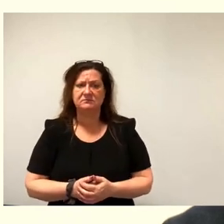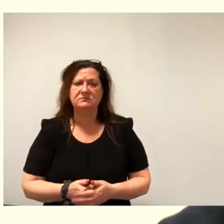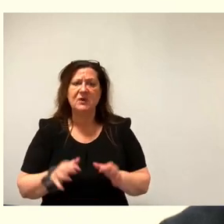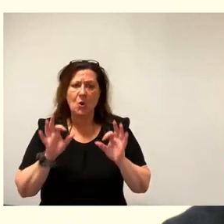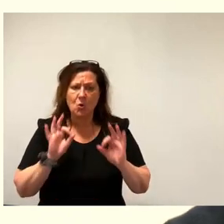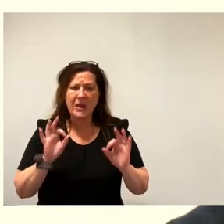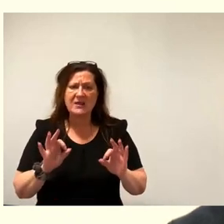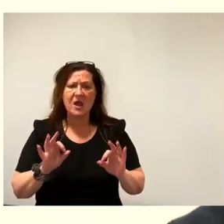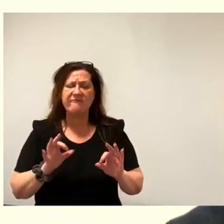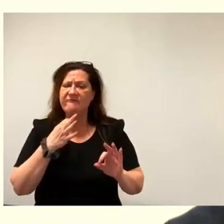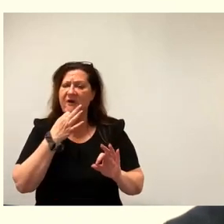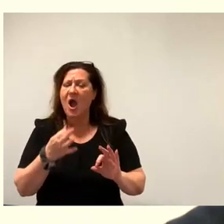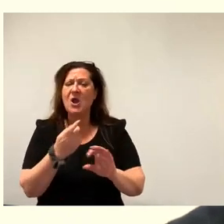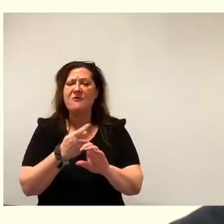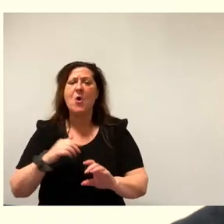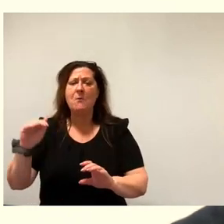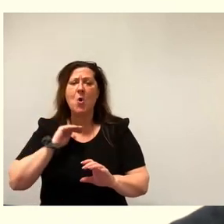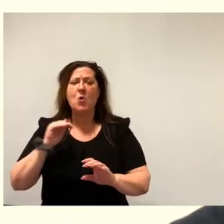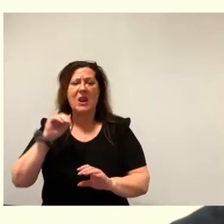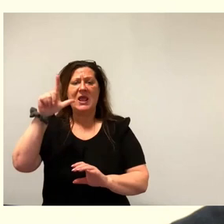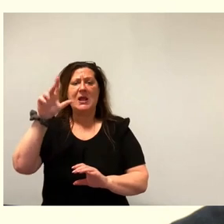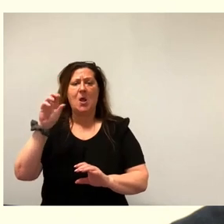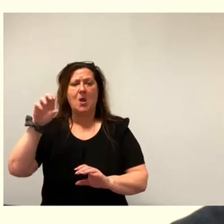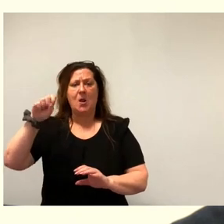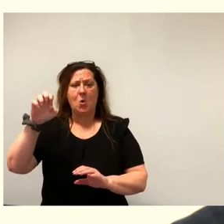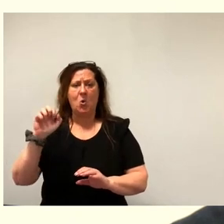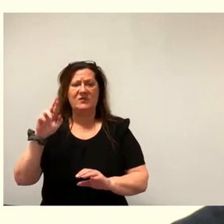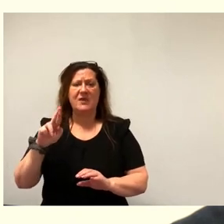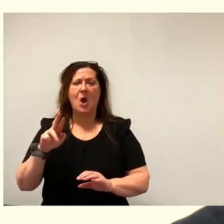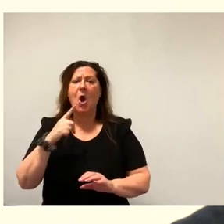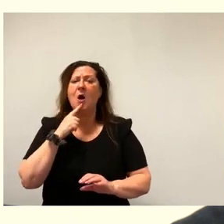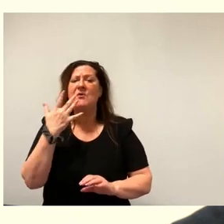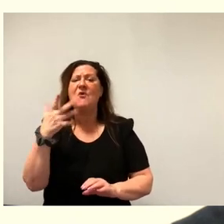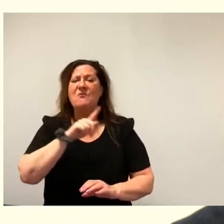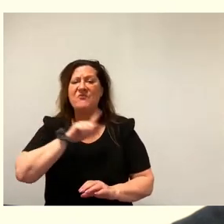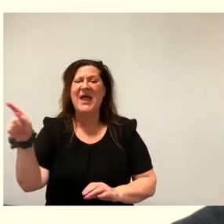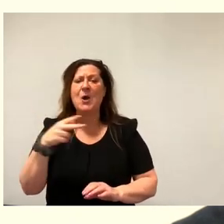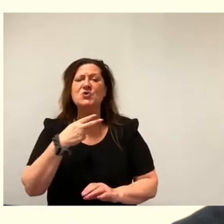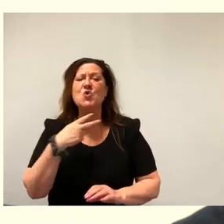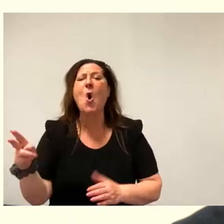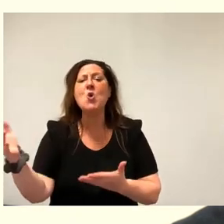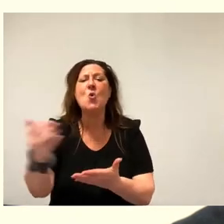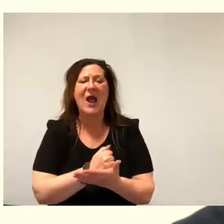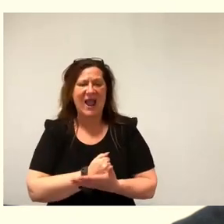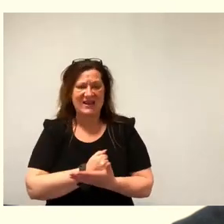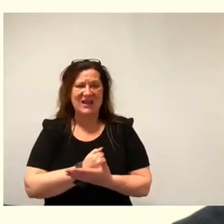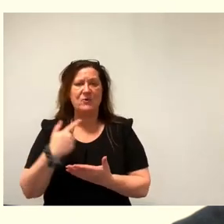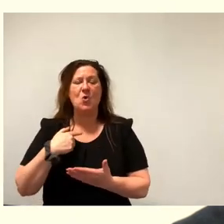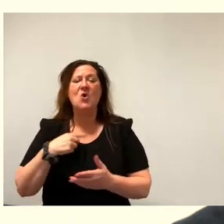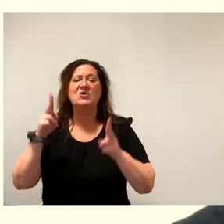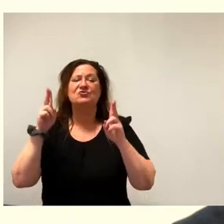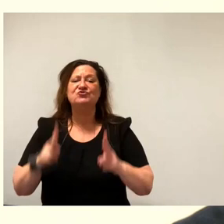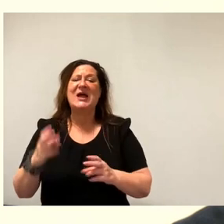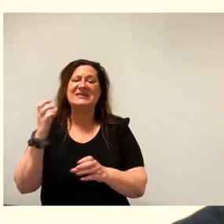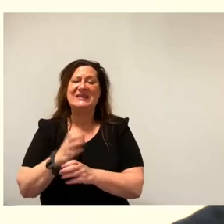Löser, werden wir 5.000 Euro einnehmen und zurück auf Losgehen und unsere Säckel in der Stadt füllen. Natürlich